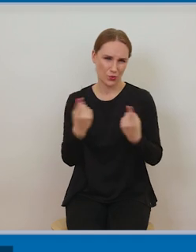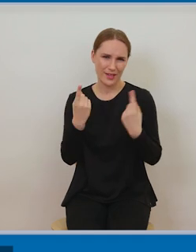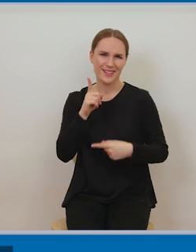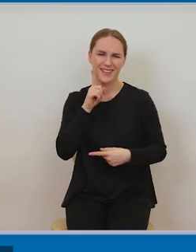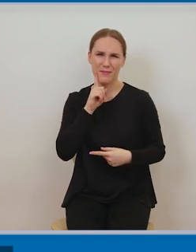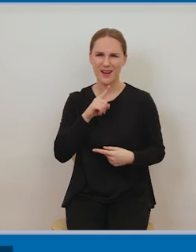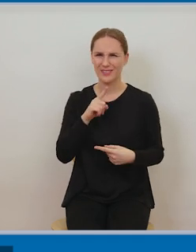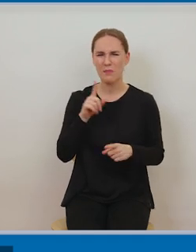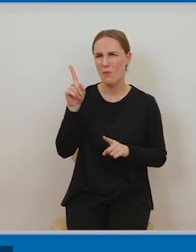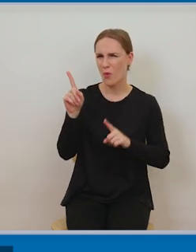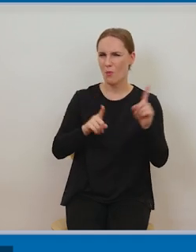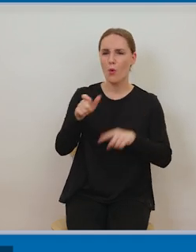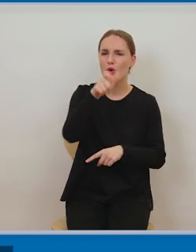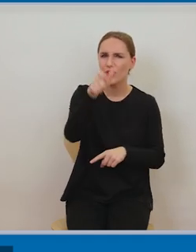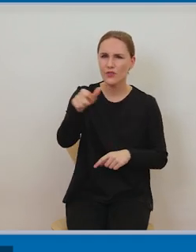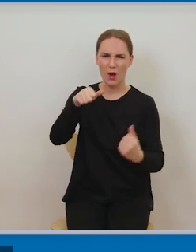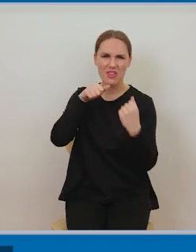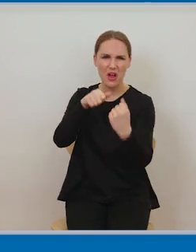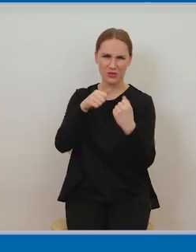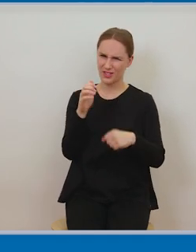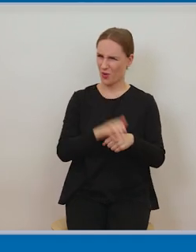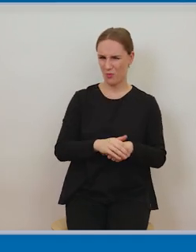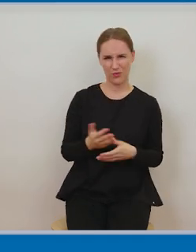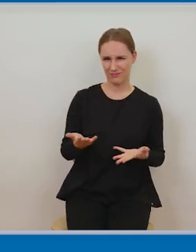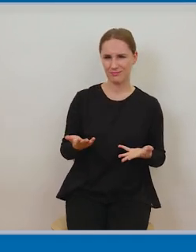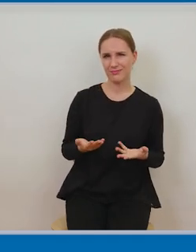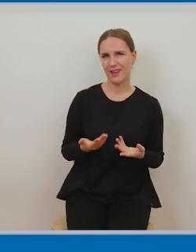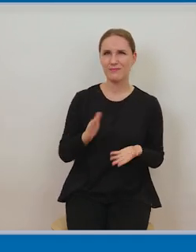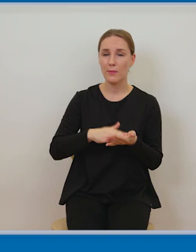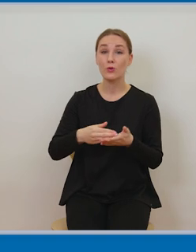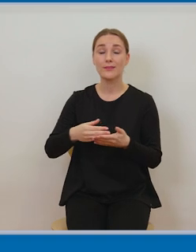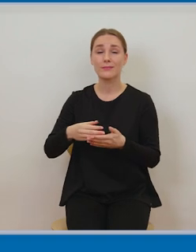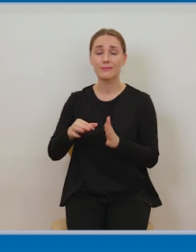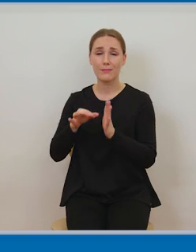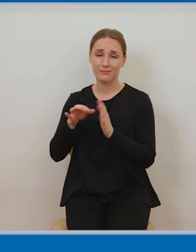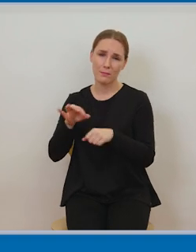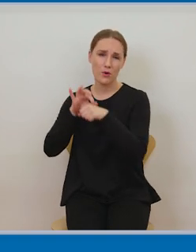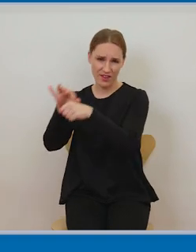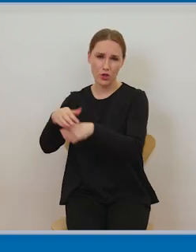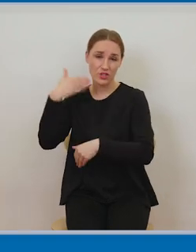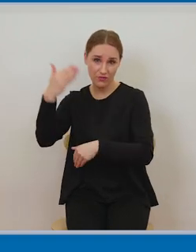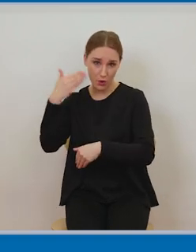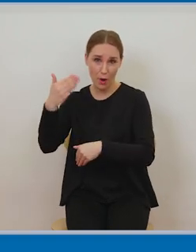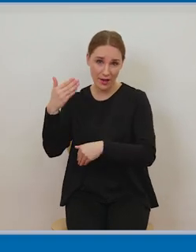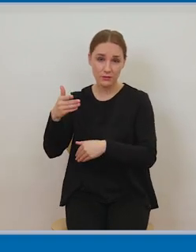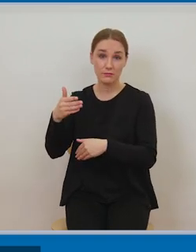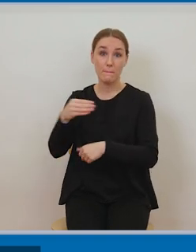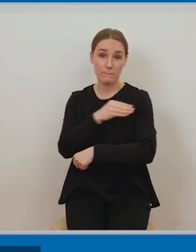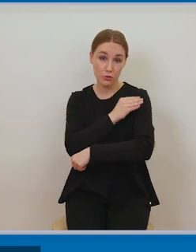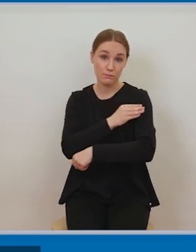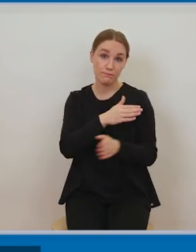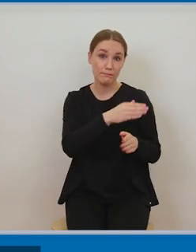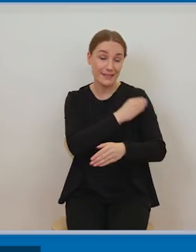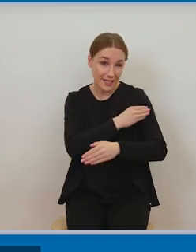umów. Rzadko się zdarza, aby prowadzący wykład, przygotowujący materiały dla studentów rzeczywiście podpisywał, negocjował najpierw,